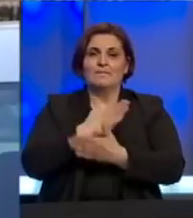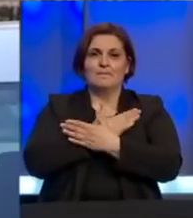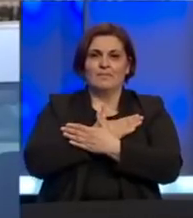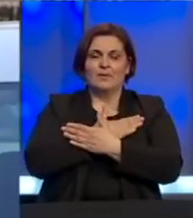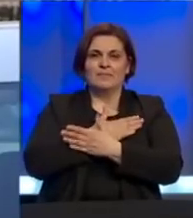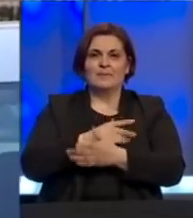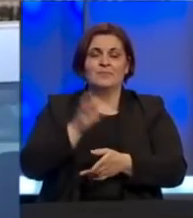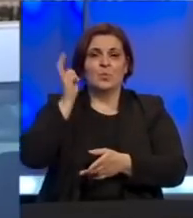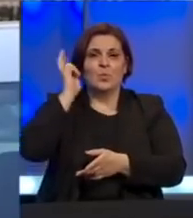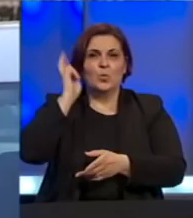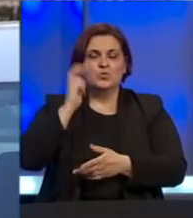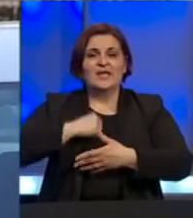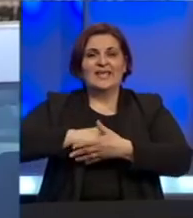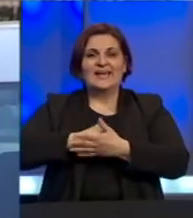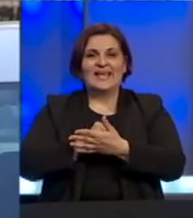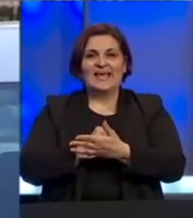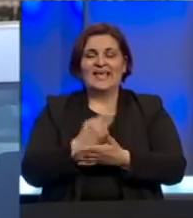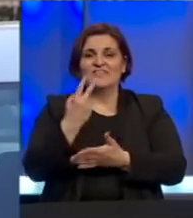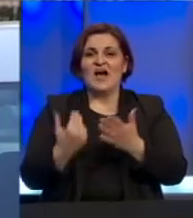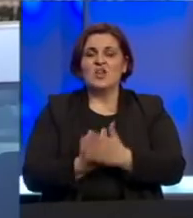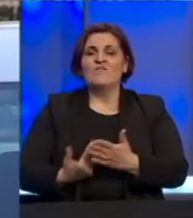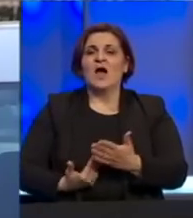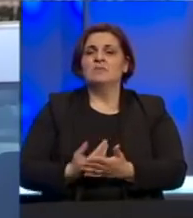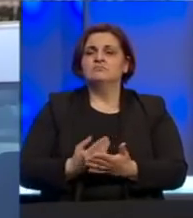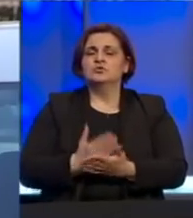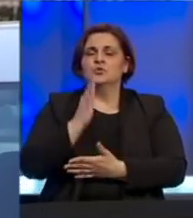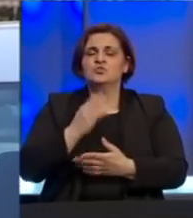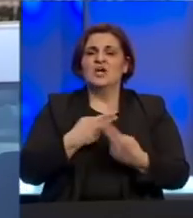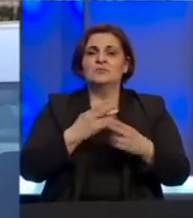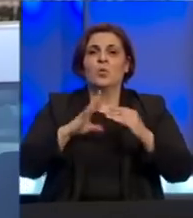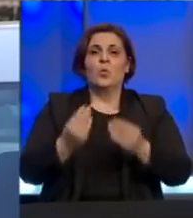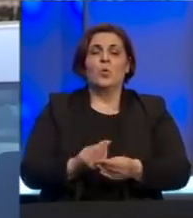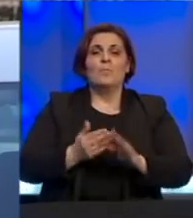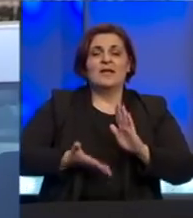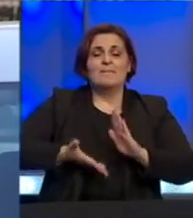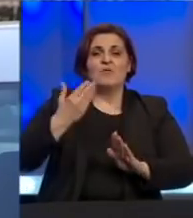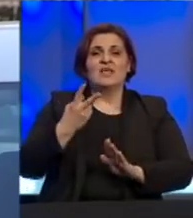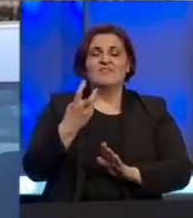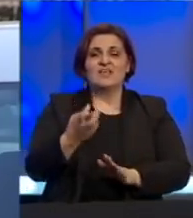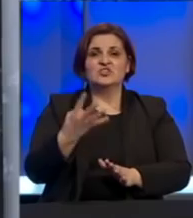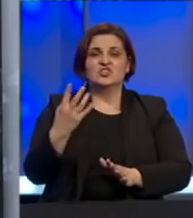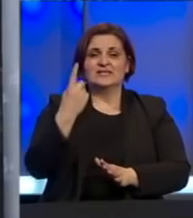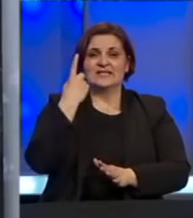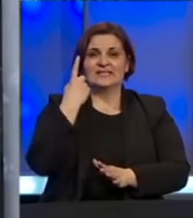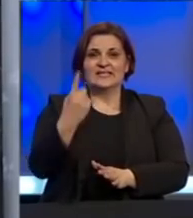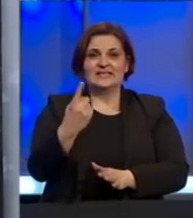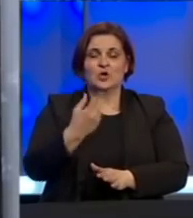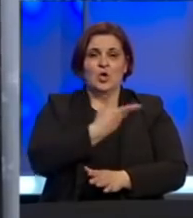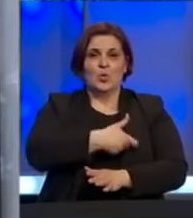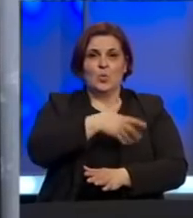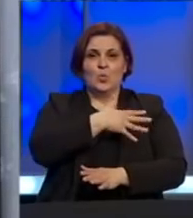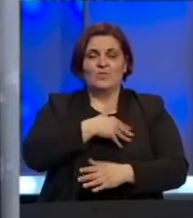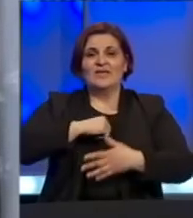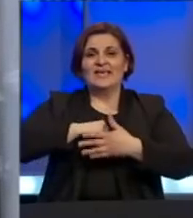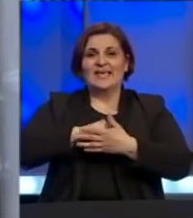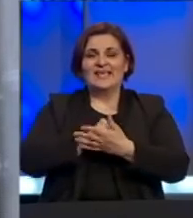U Crnoj Gori su registrirana dva nova slučaja zaraze pa je ukupan broj povećana 241 U Hrvatskoj je